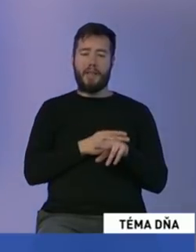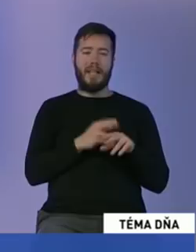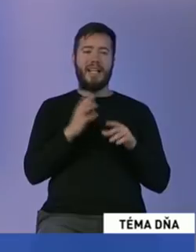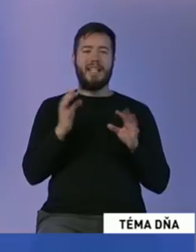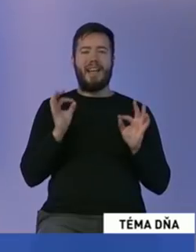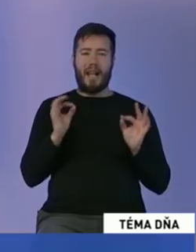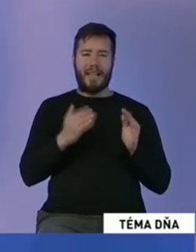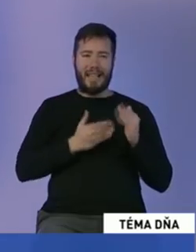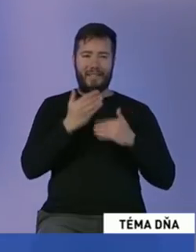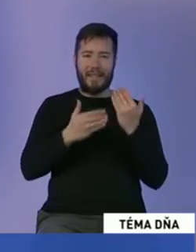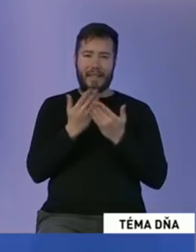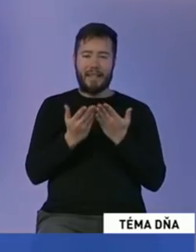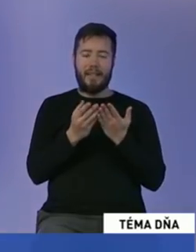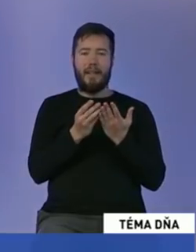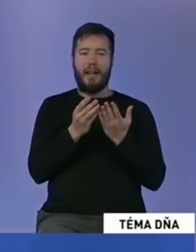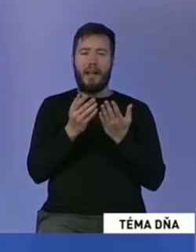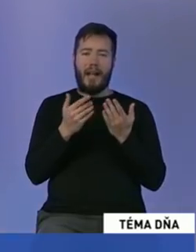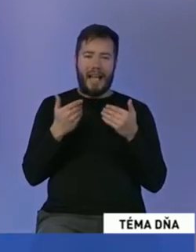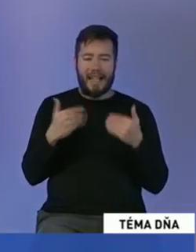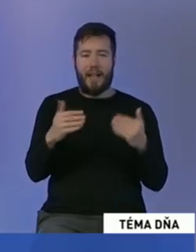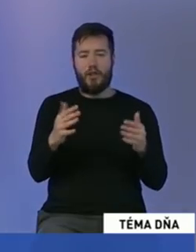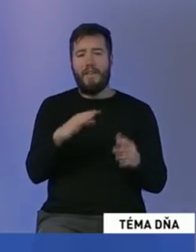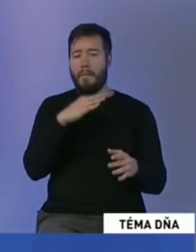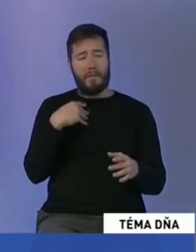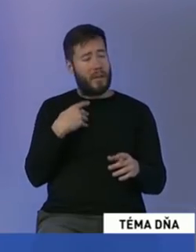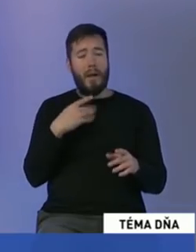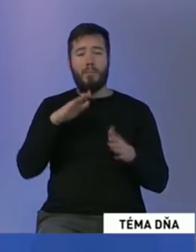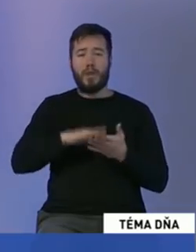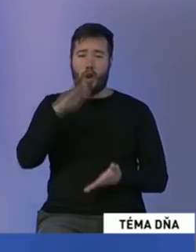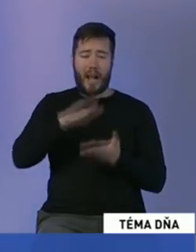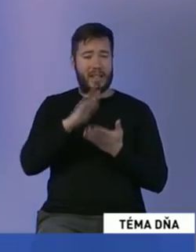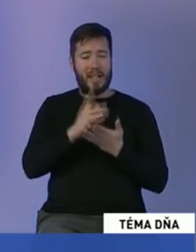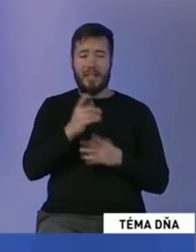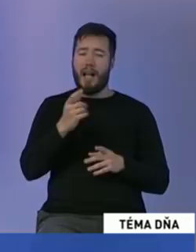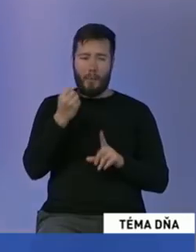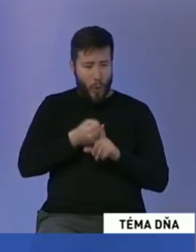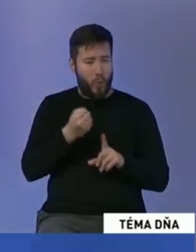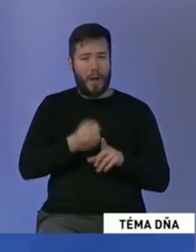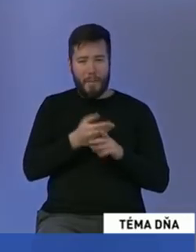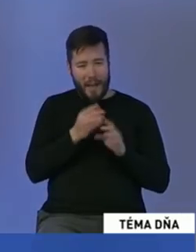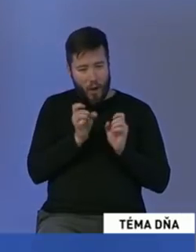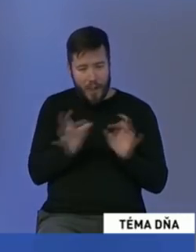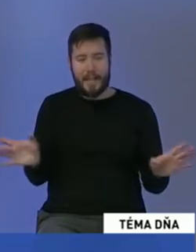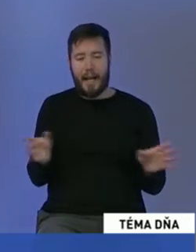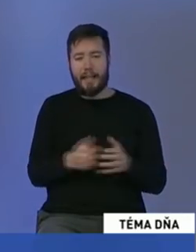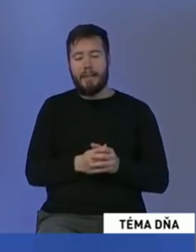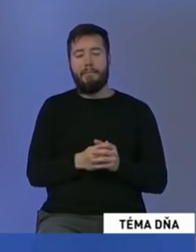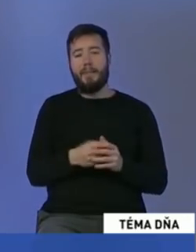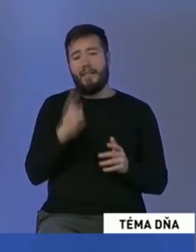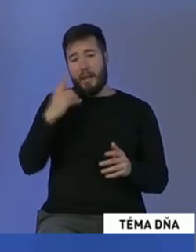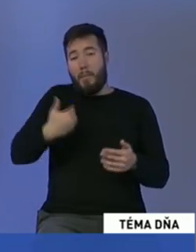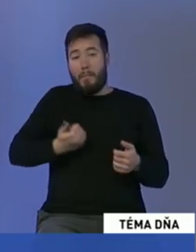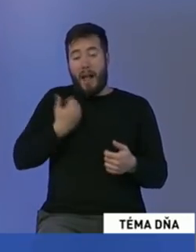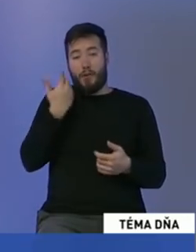rôznej legislatívy. Veľa vecí sa už ale urobilo. Bojujeme proti byrokratizácii. Rovnako rád by som ako mladý